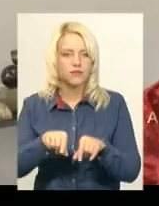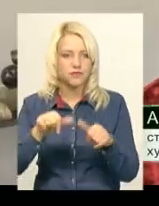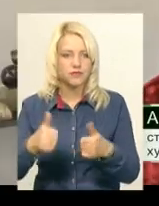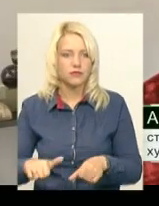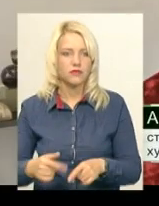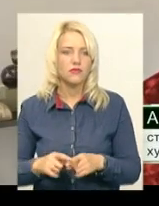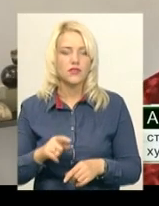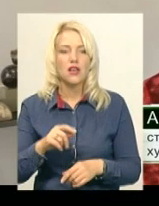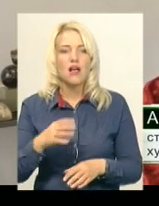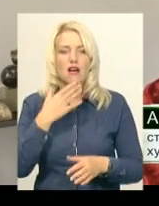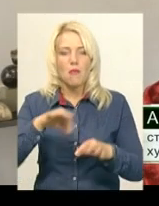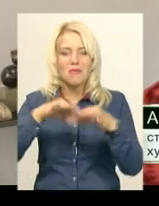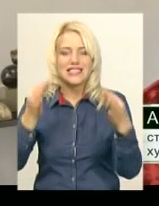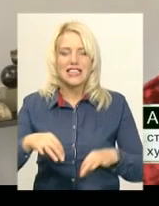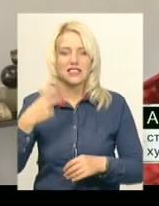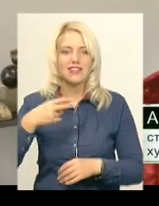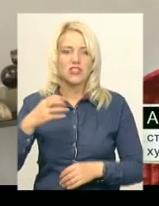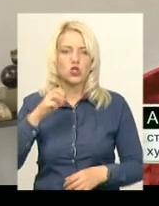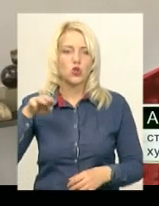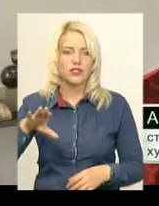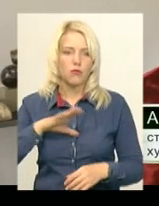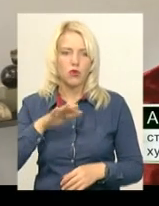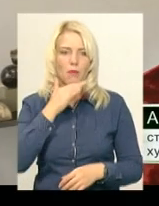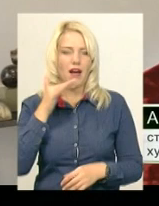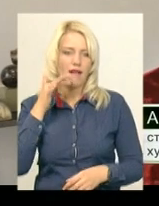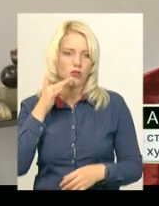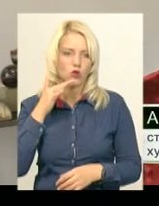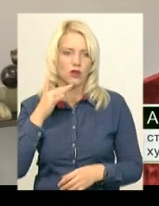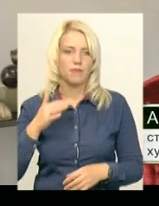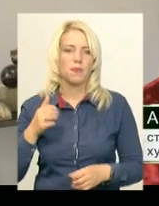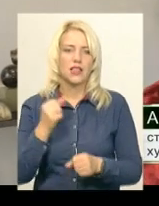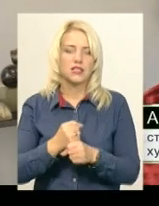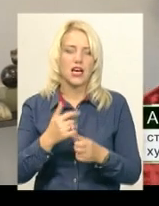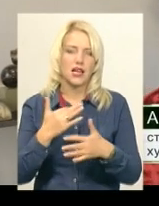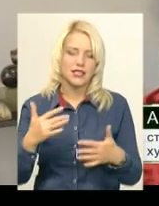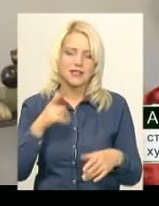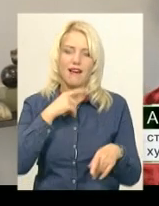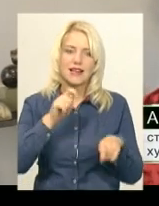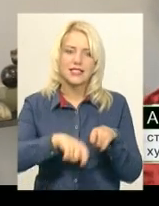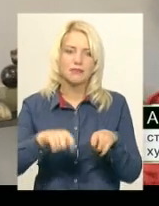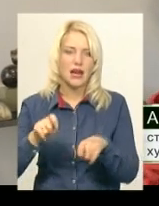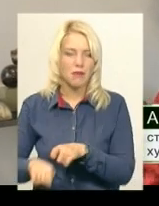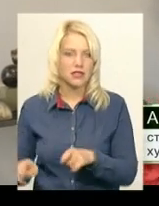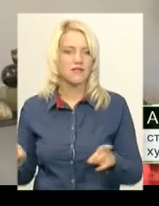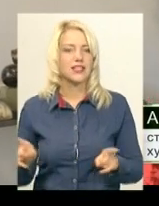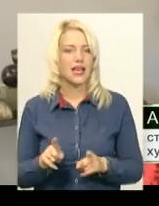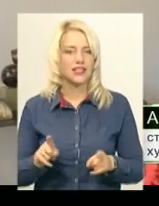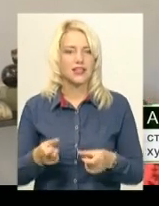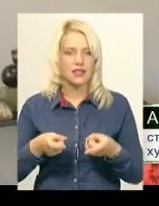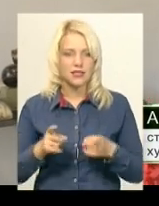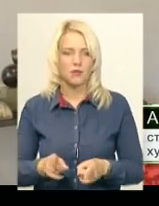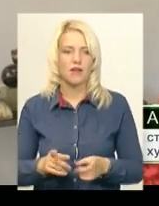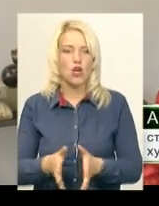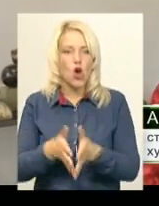мистецтві, особливо в мистецтві ХХ століття, було дуже багато скоєно різних експериментів, які, насправді,